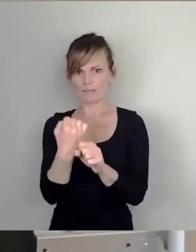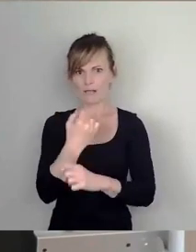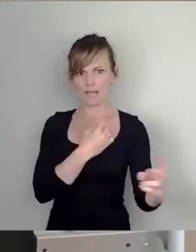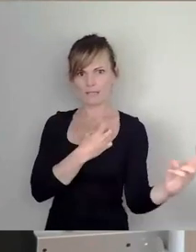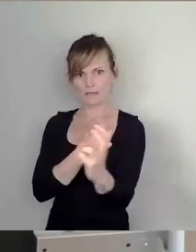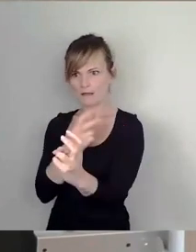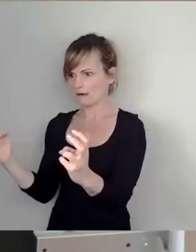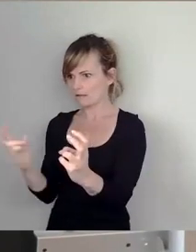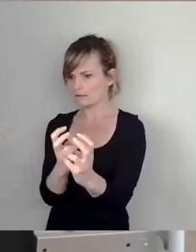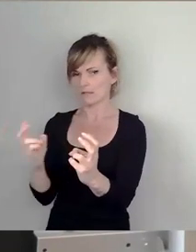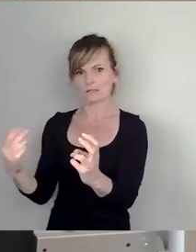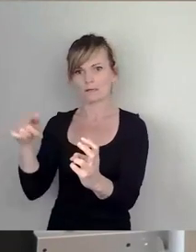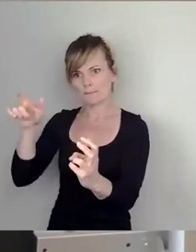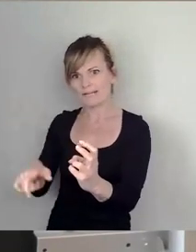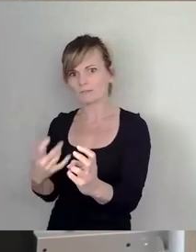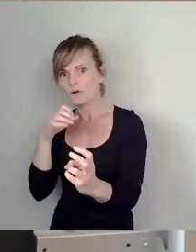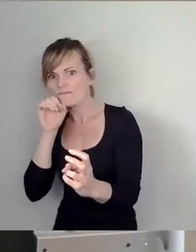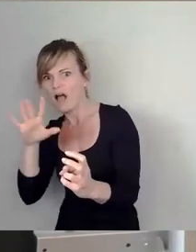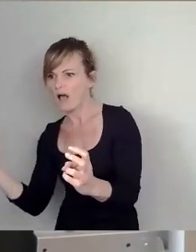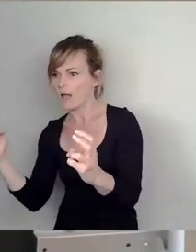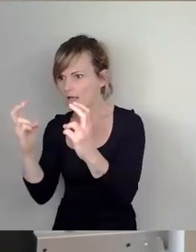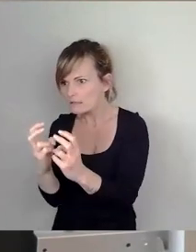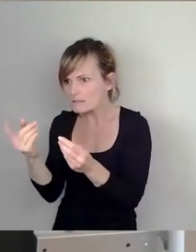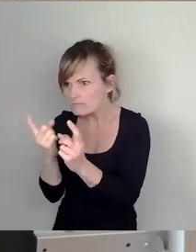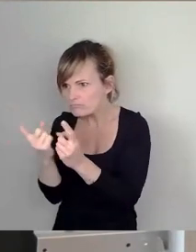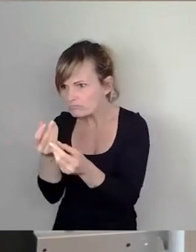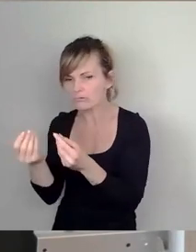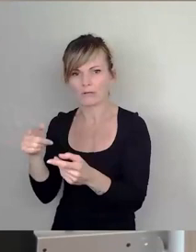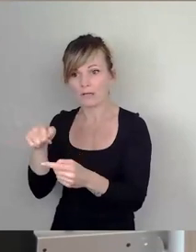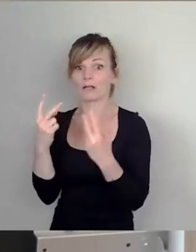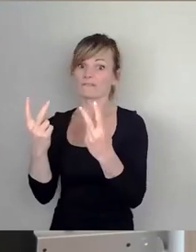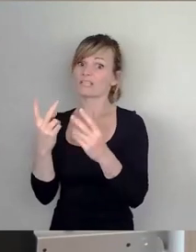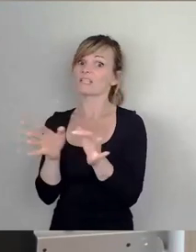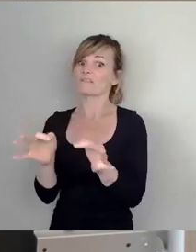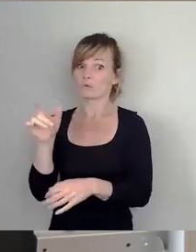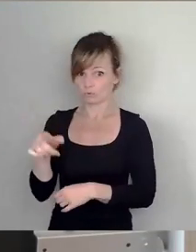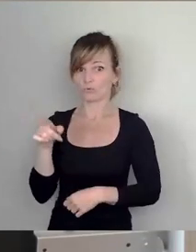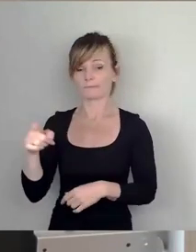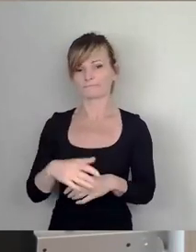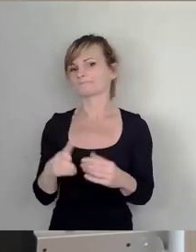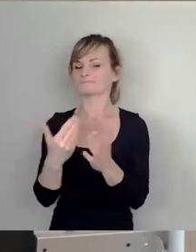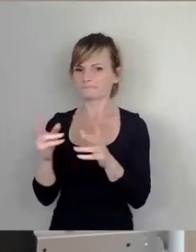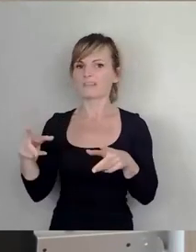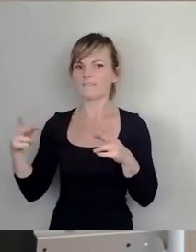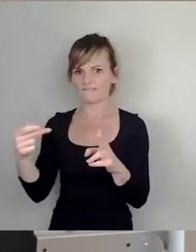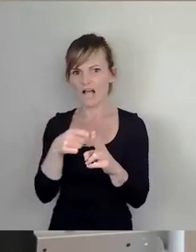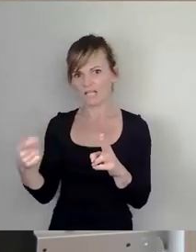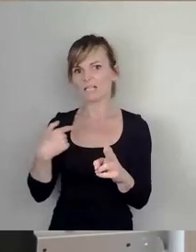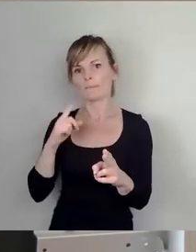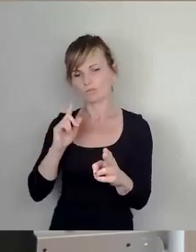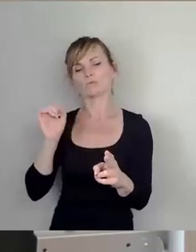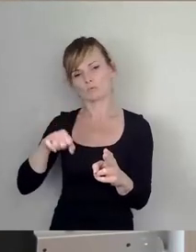Informanten getroffen haben. Das war eine ganz wichtige Funktion. Zugegebenermaßen hat diese Phase nicht lange angehalten.